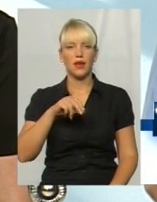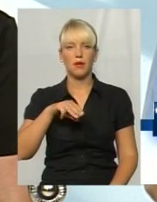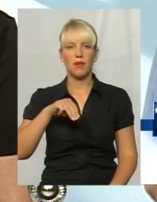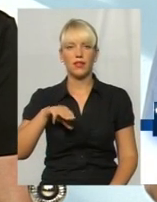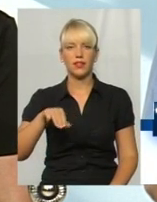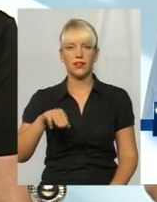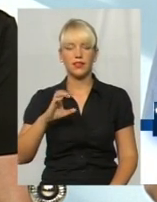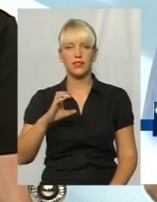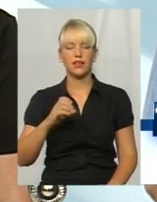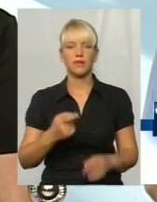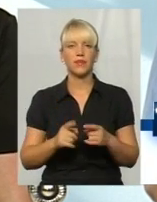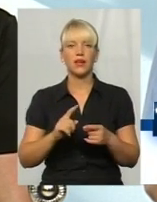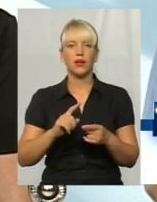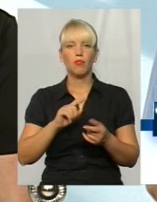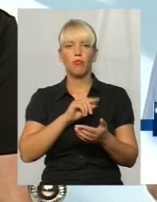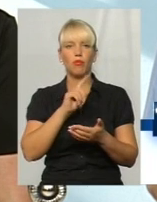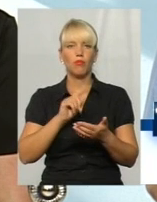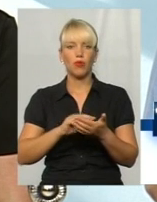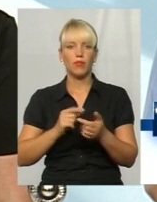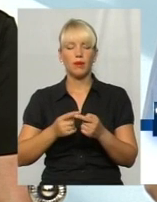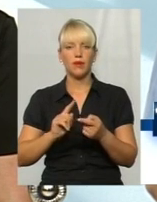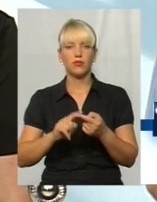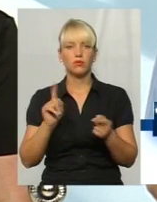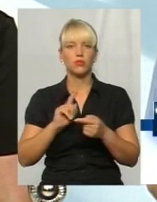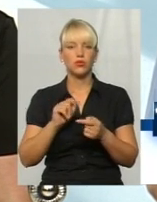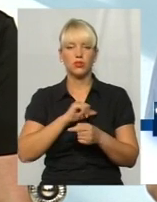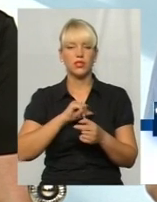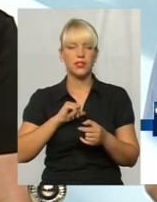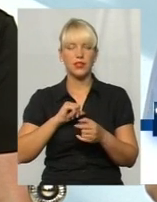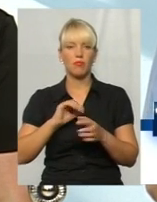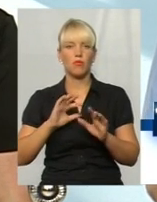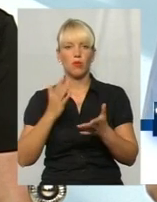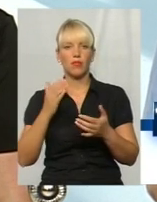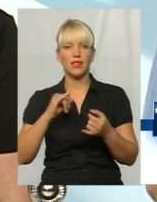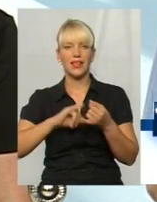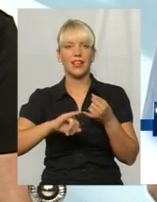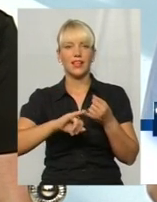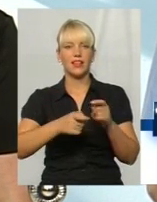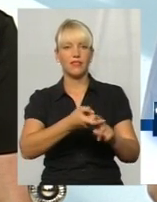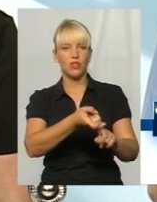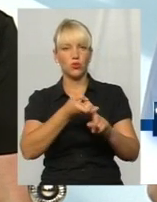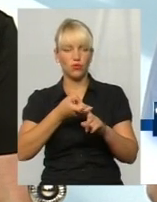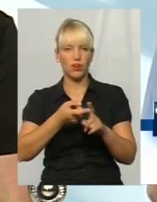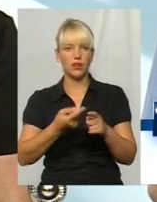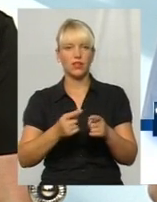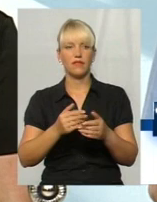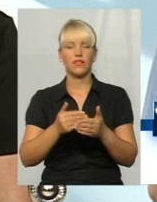Проблема в тому, що сам момент інфікування гіпатиту С, він, людина, може ніяк не